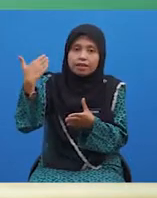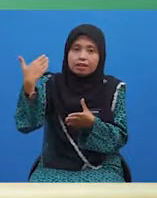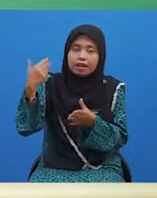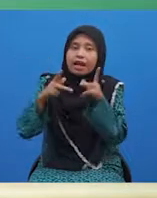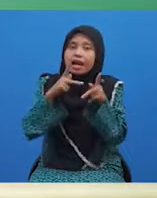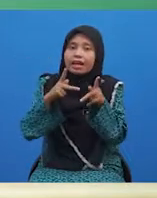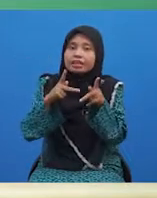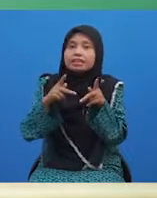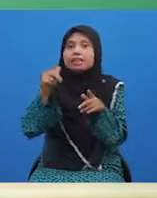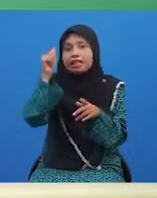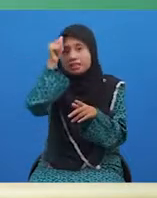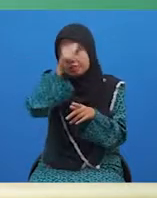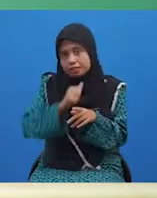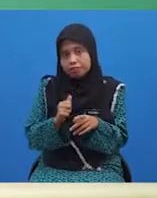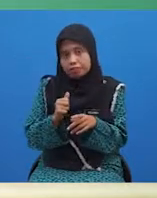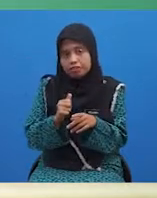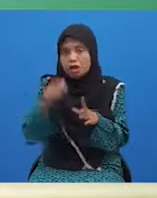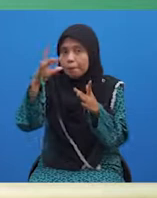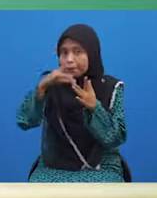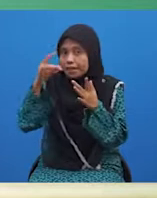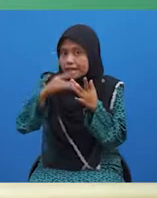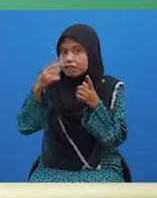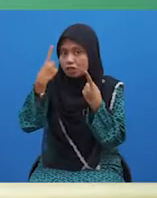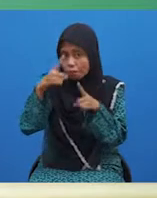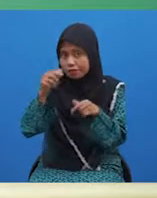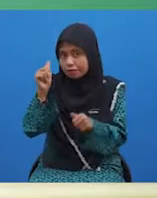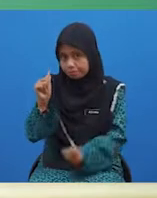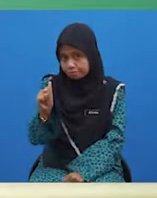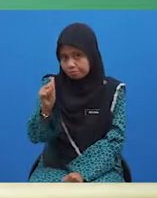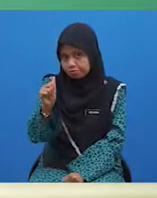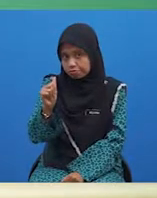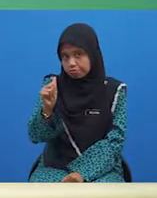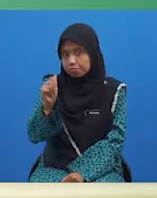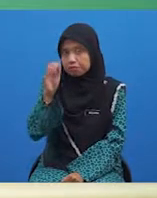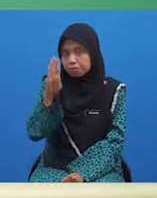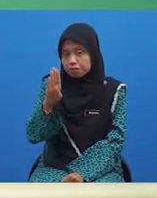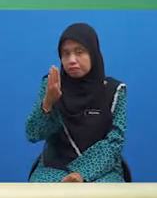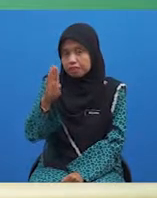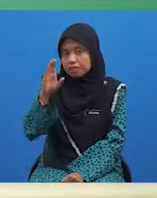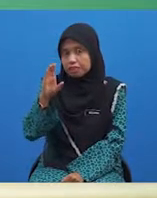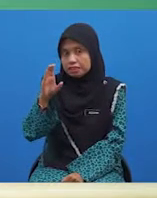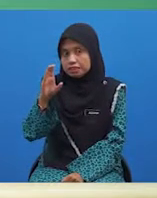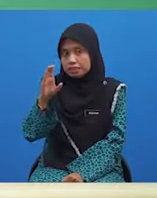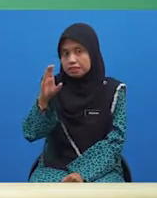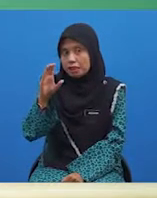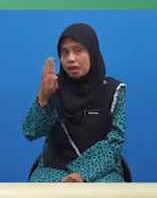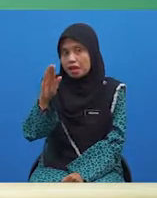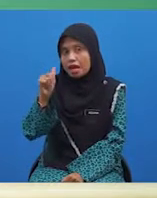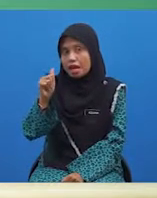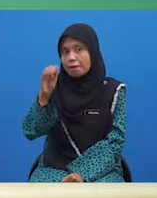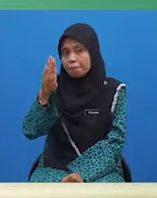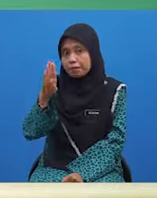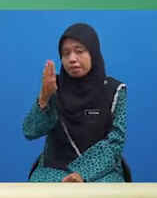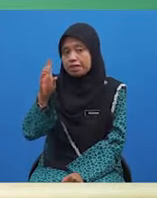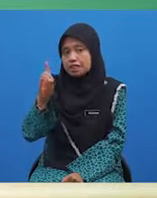belakang kata adjektif. Pilihan jawapan A, B dan D salah kerana